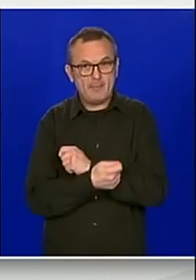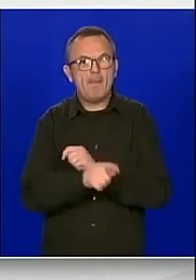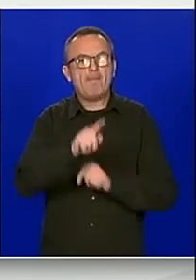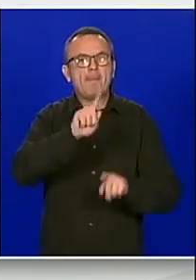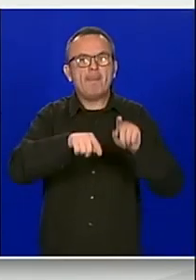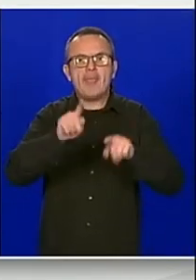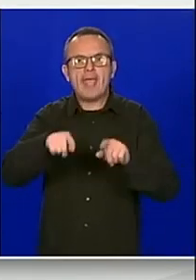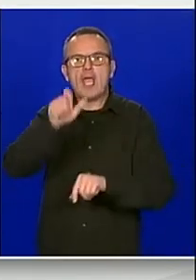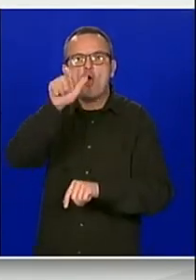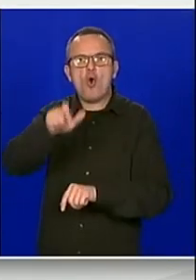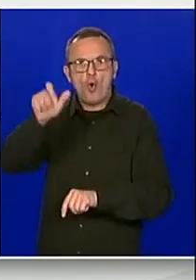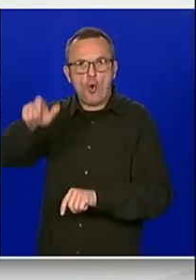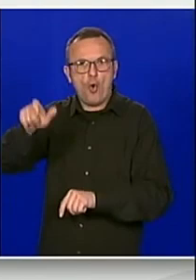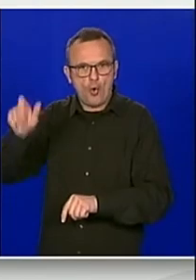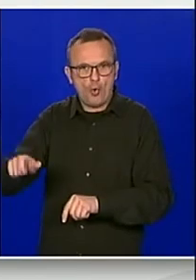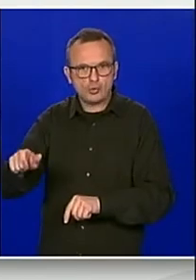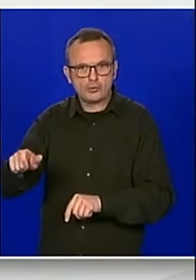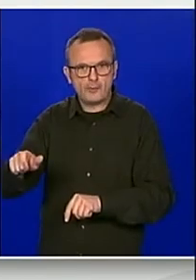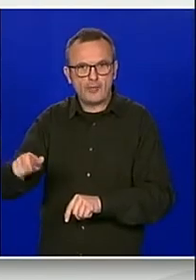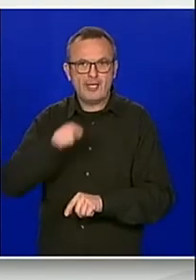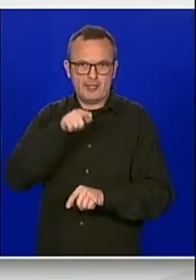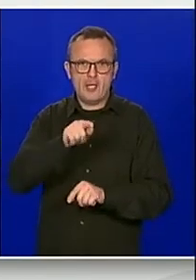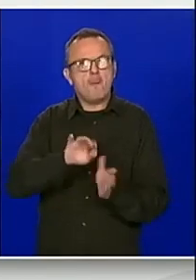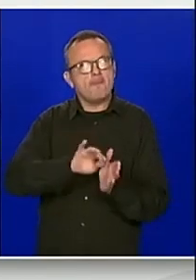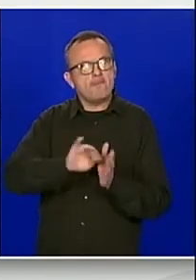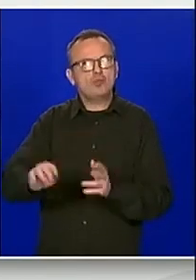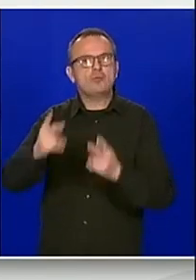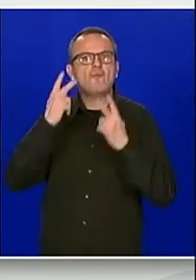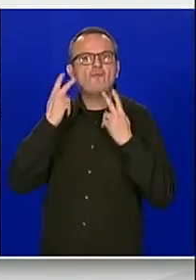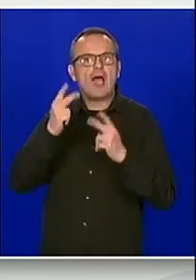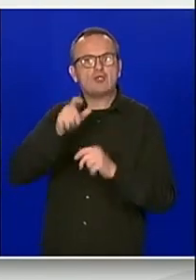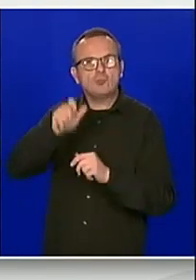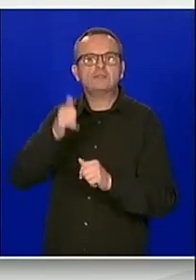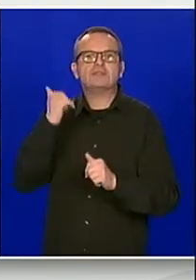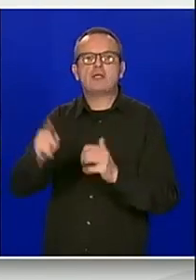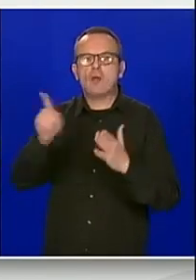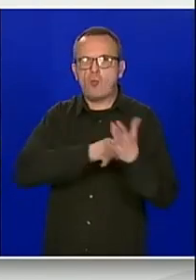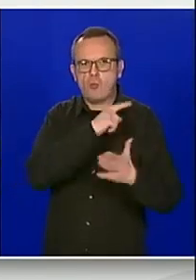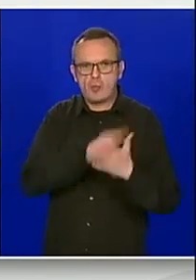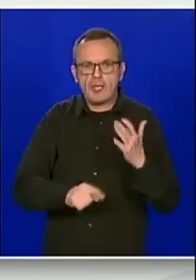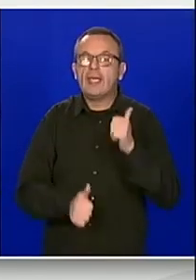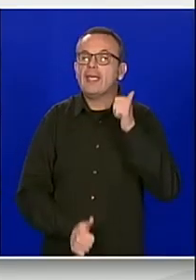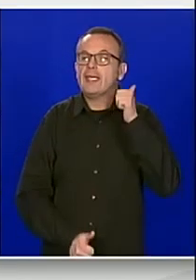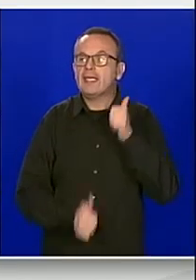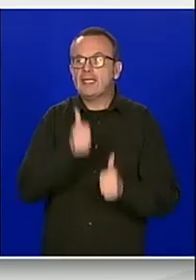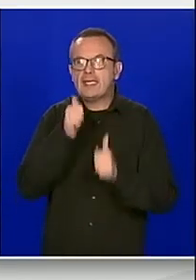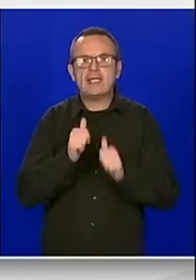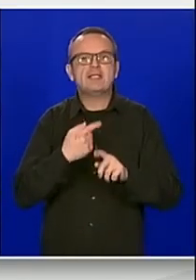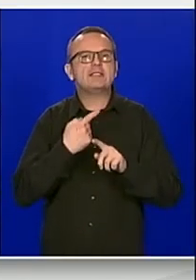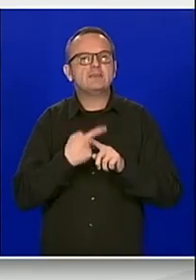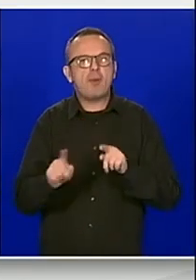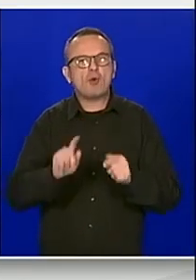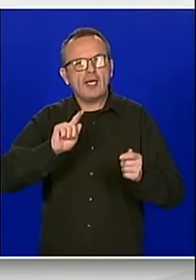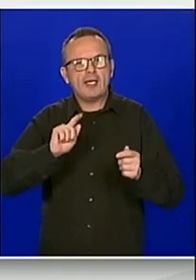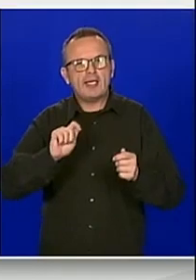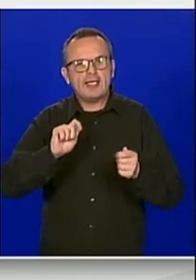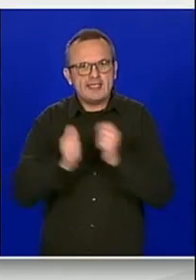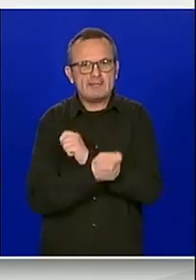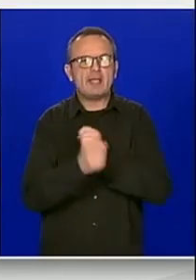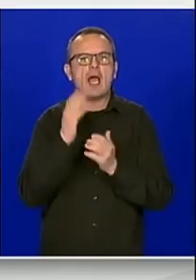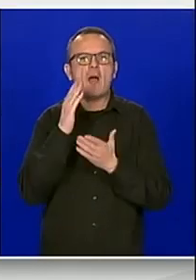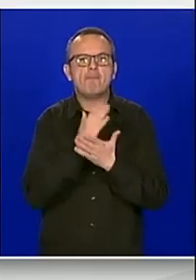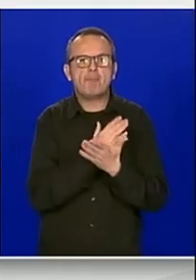osobe s popisa pravnih osoba od posebnog državnog interesa ukinute su ili su temeljem izmjena propisa postale